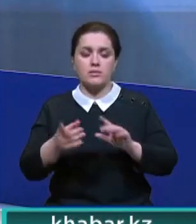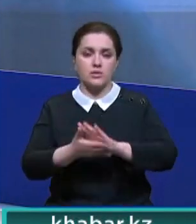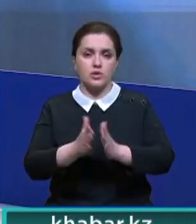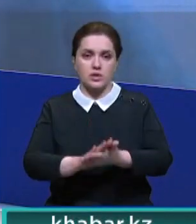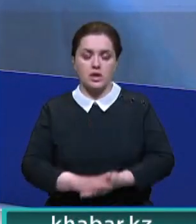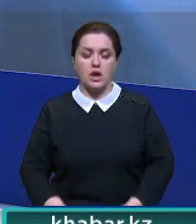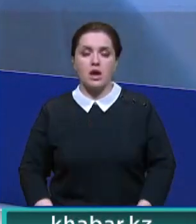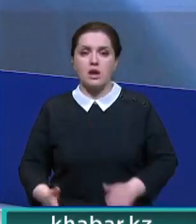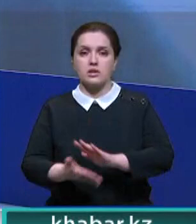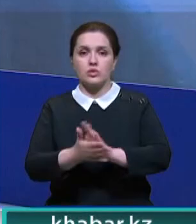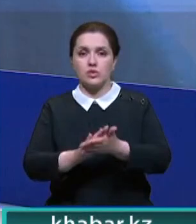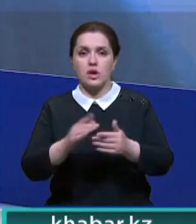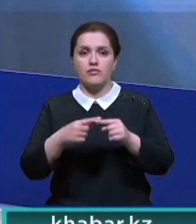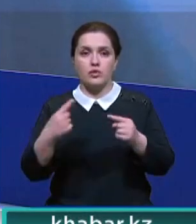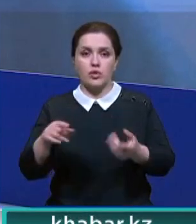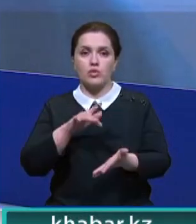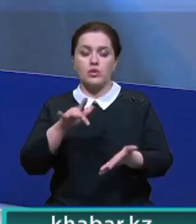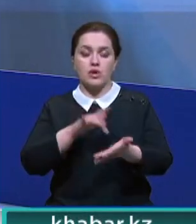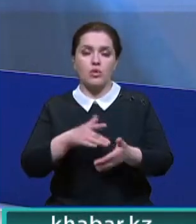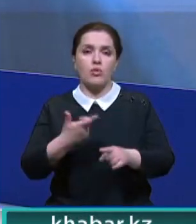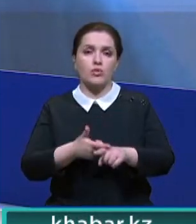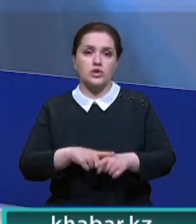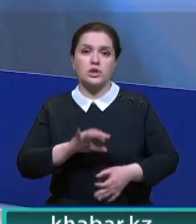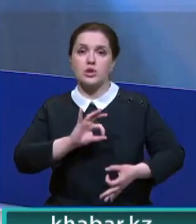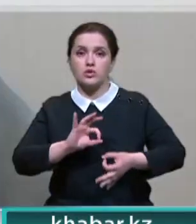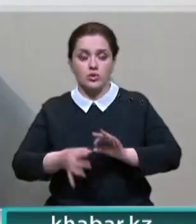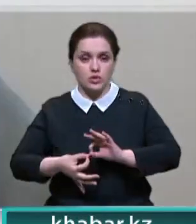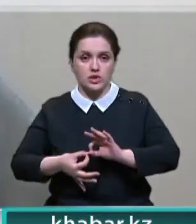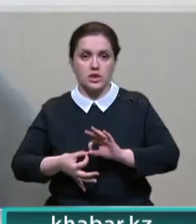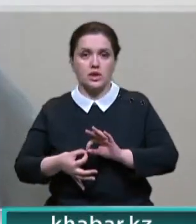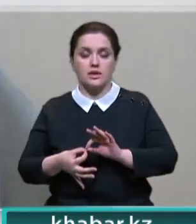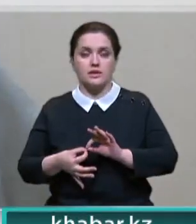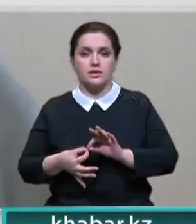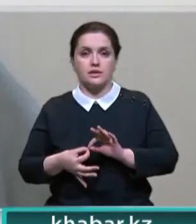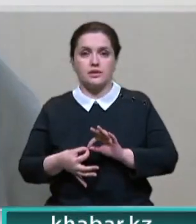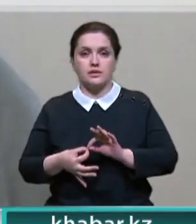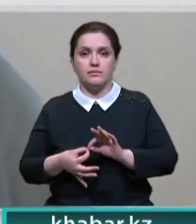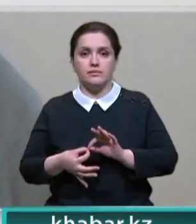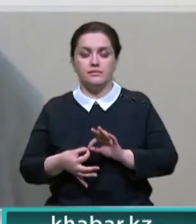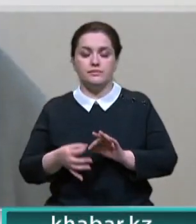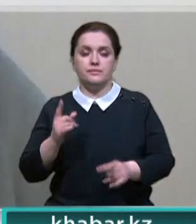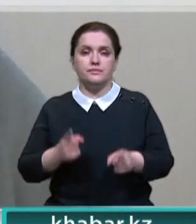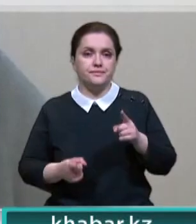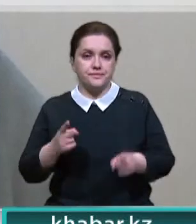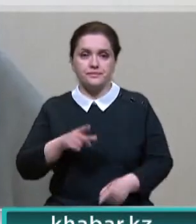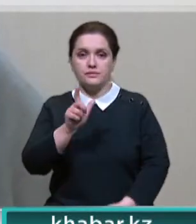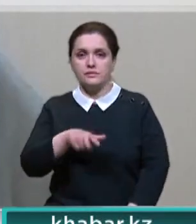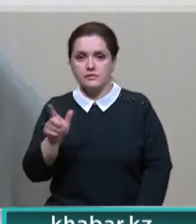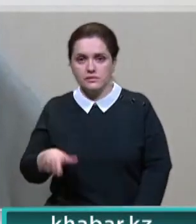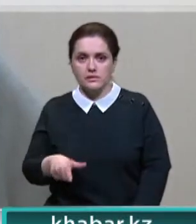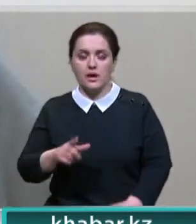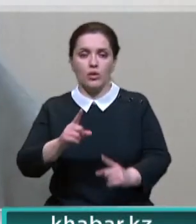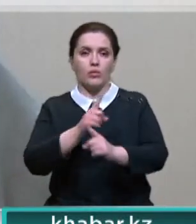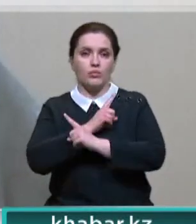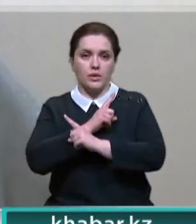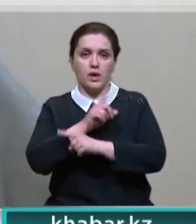Ситуация в других штатах, да, это очень сложно, потому что действительно люди умирают,